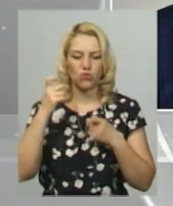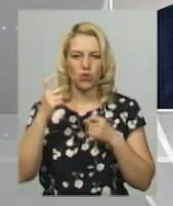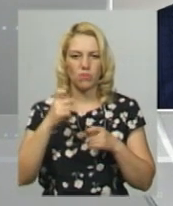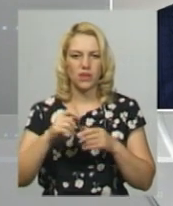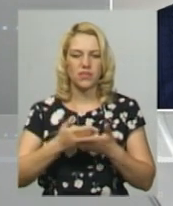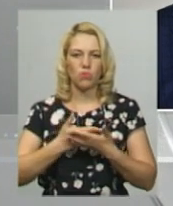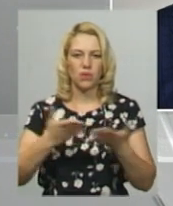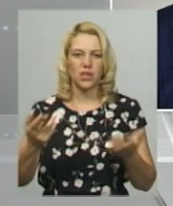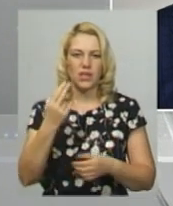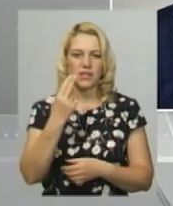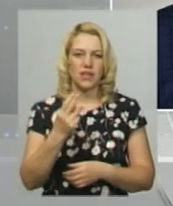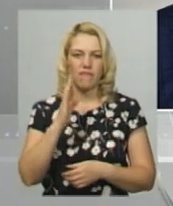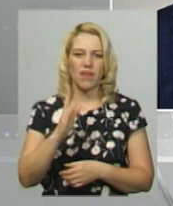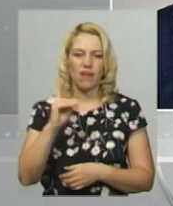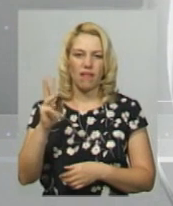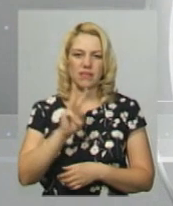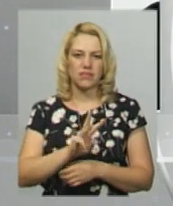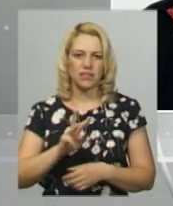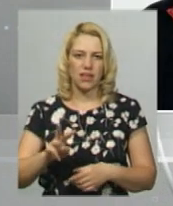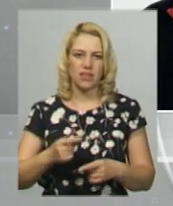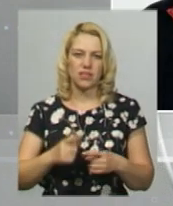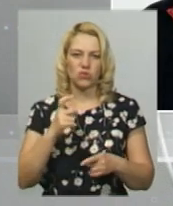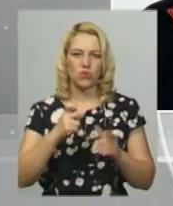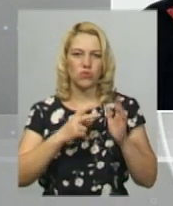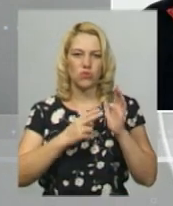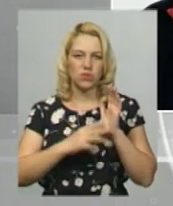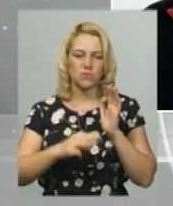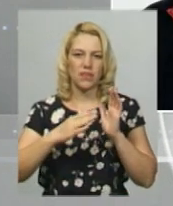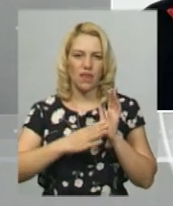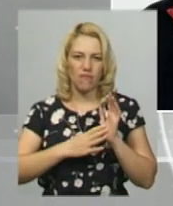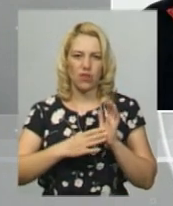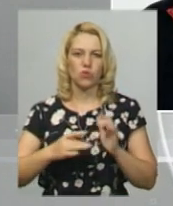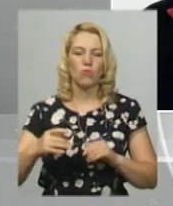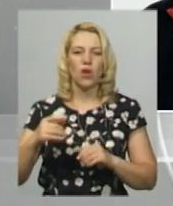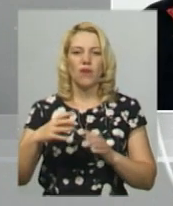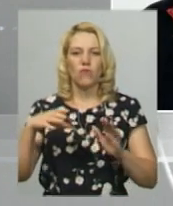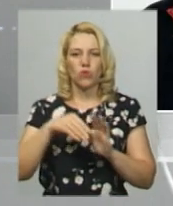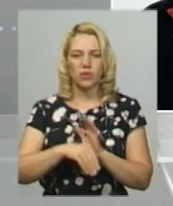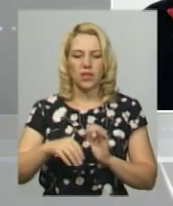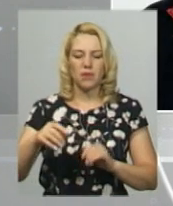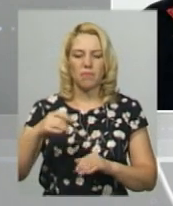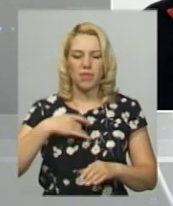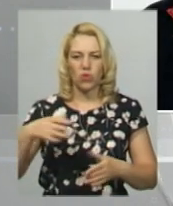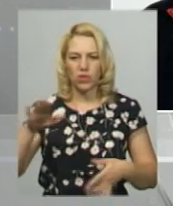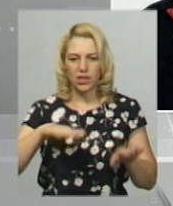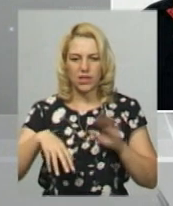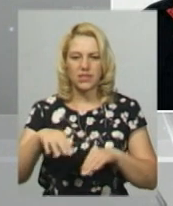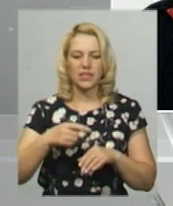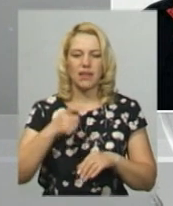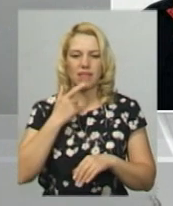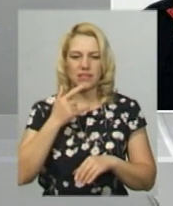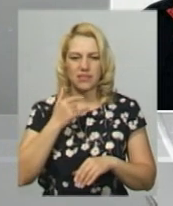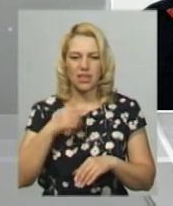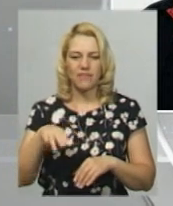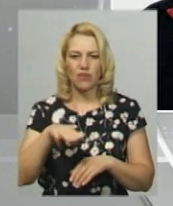на офіційному сайті ЦВК. За 189-м округом із межами у Білогірському, Ізяславському, Красилівському, Теофіпольському